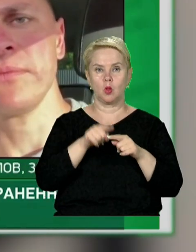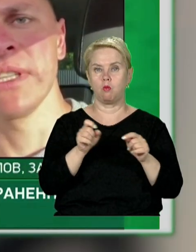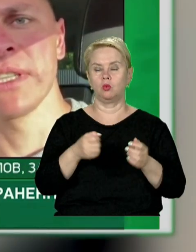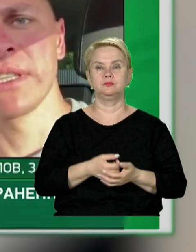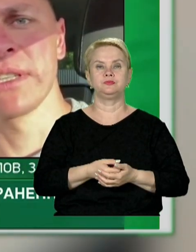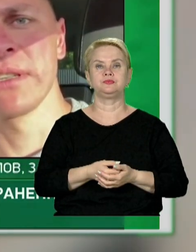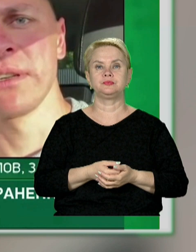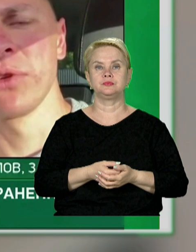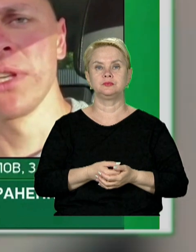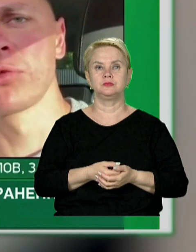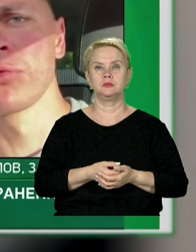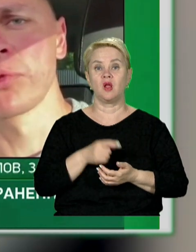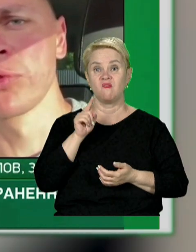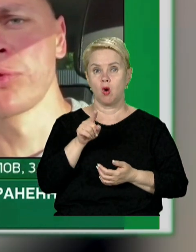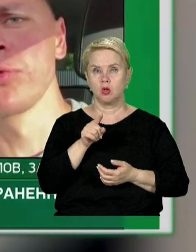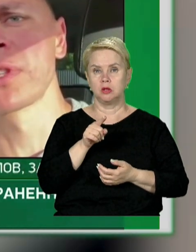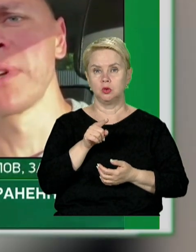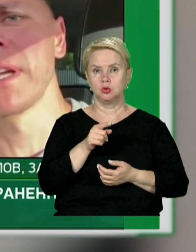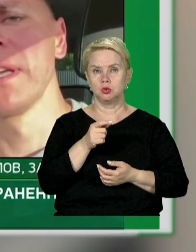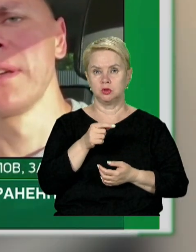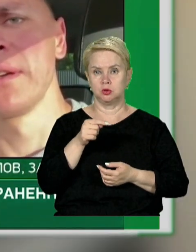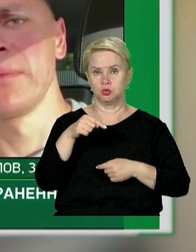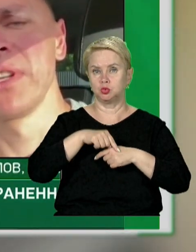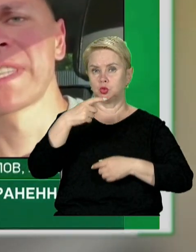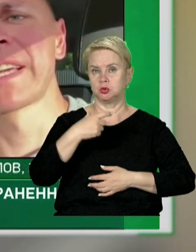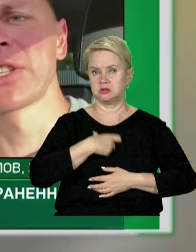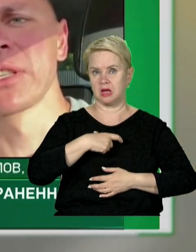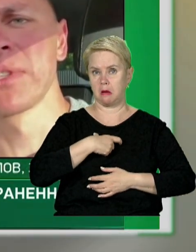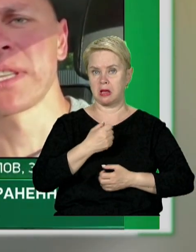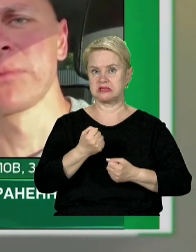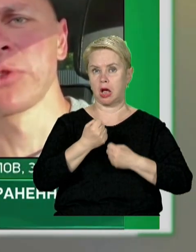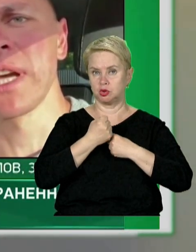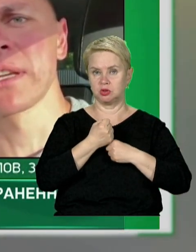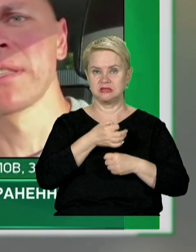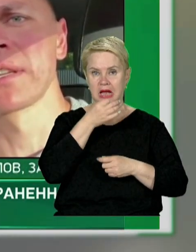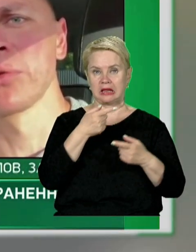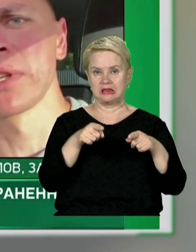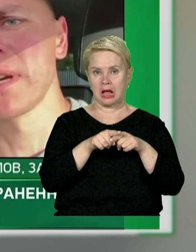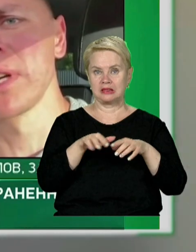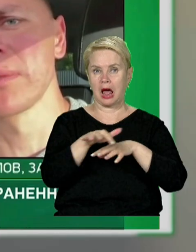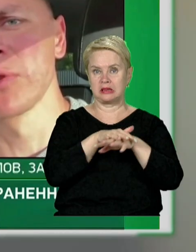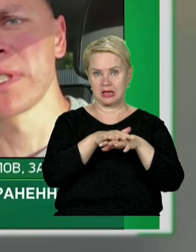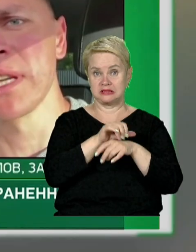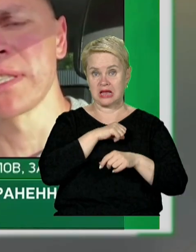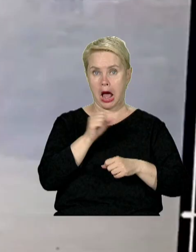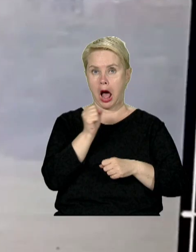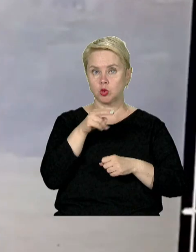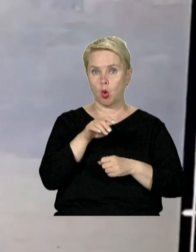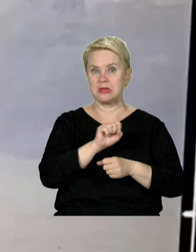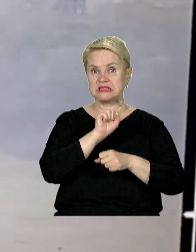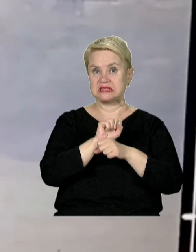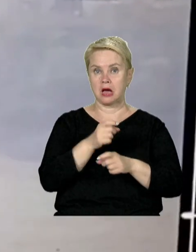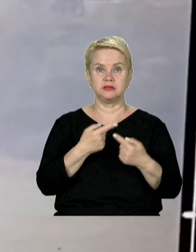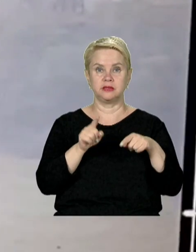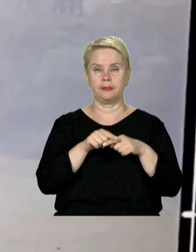вони почують себе більш захищеними, скажімо так, на території саме атомної станції.